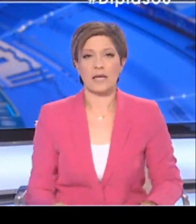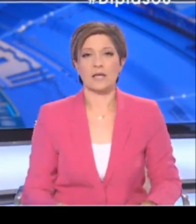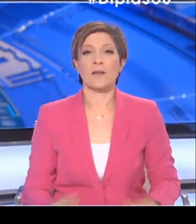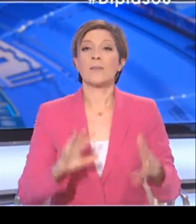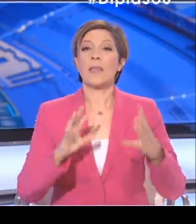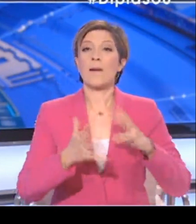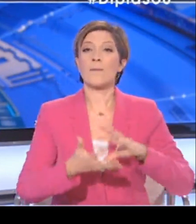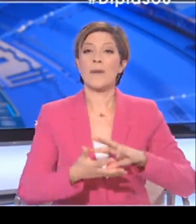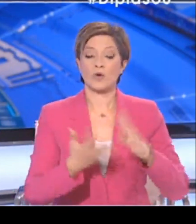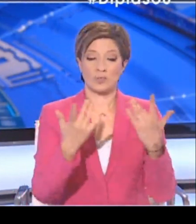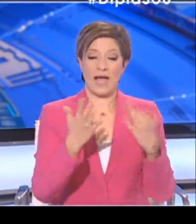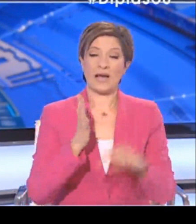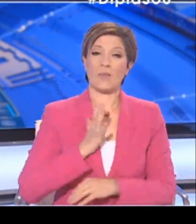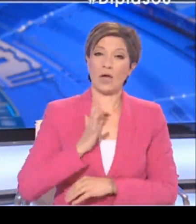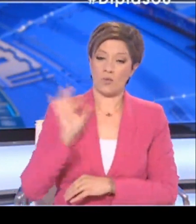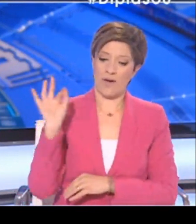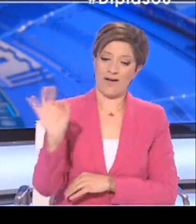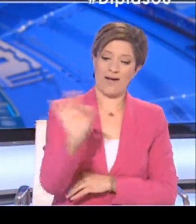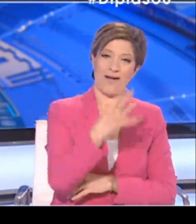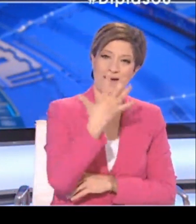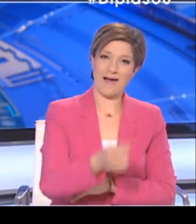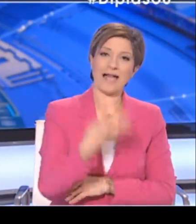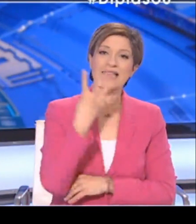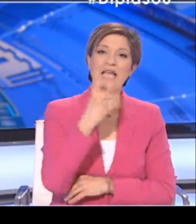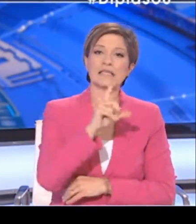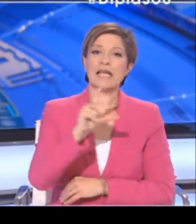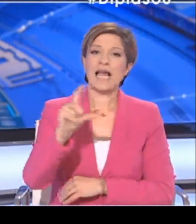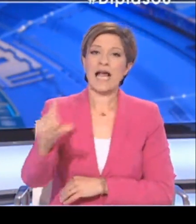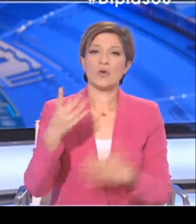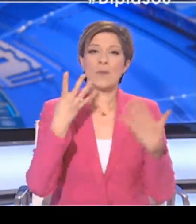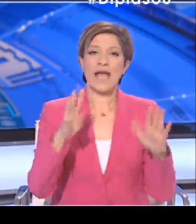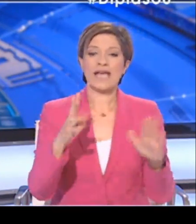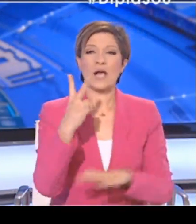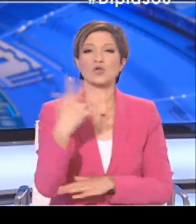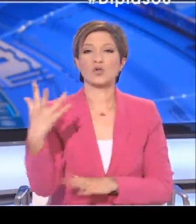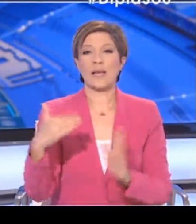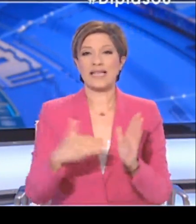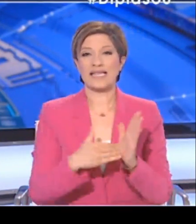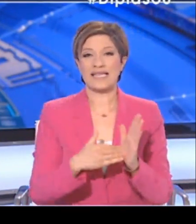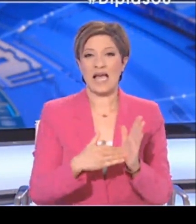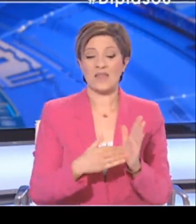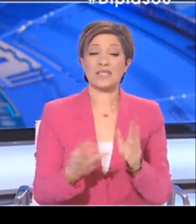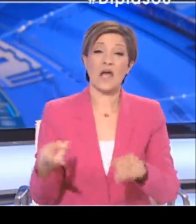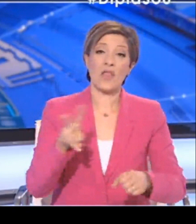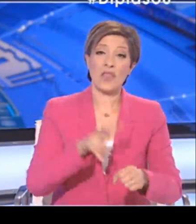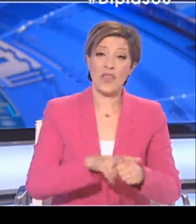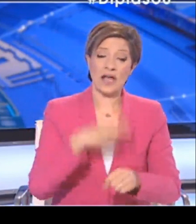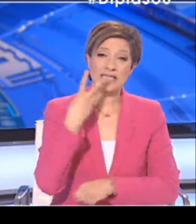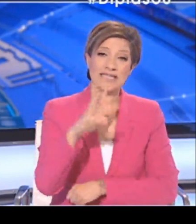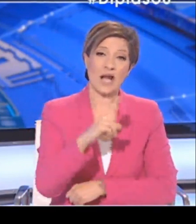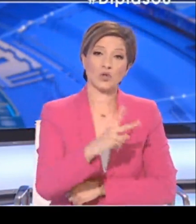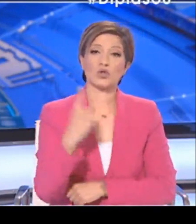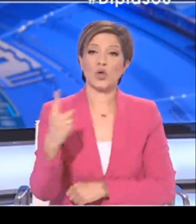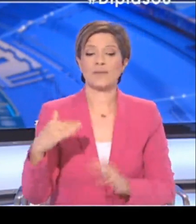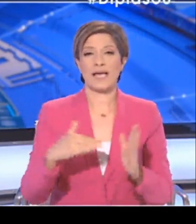Παγκόσμια, ο αριθμός των κρουσμάτων έφτασε τα 4.925.000, ενώ η θάνατη τις 321